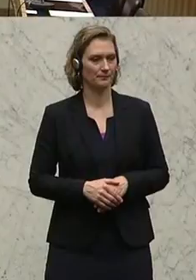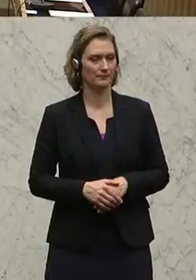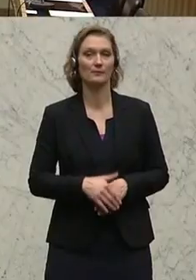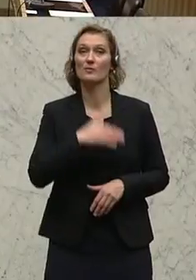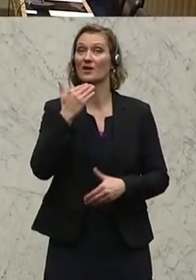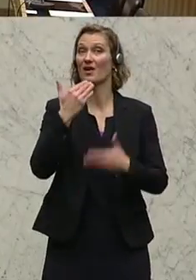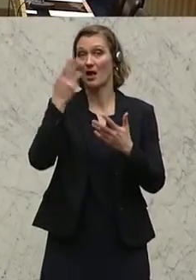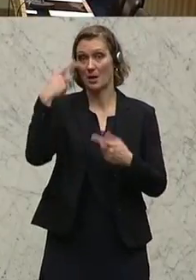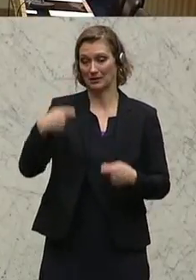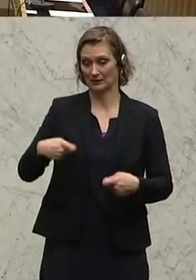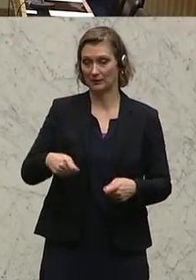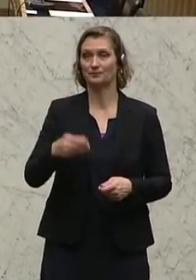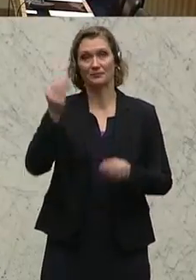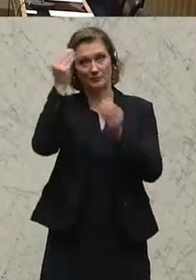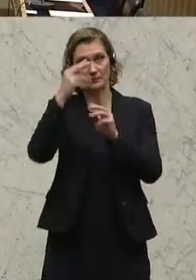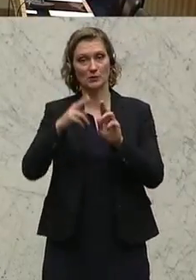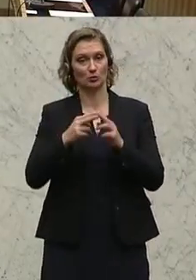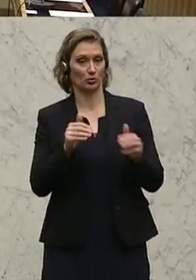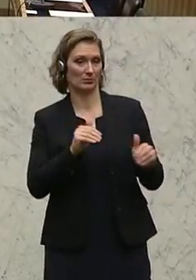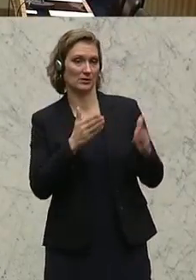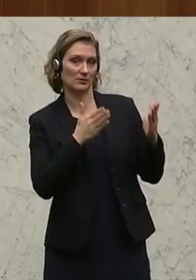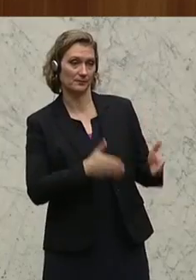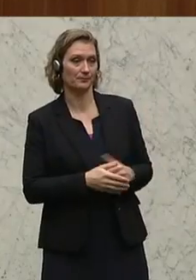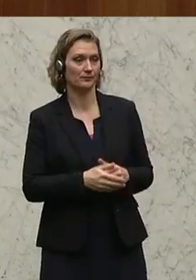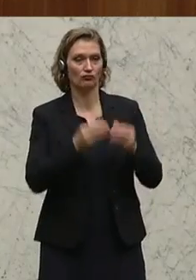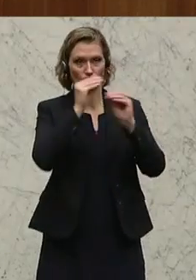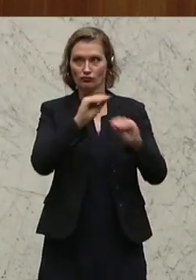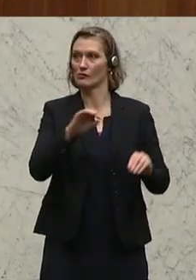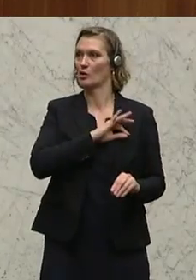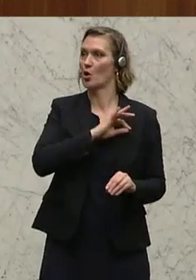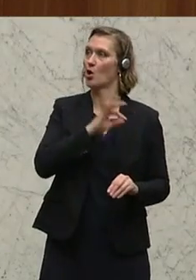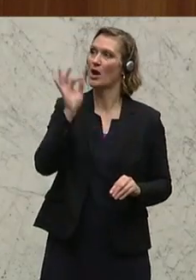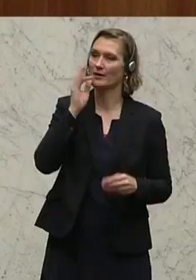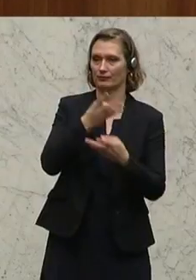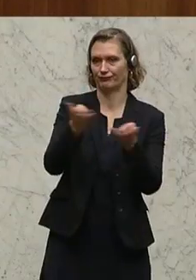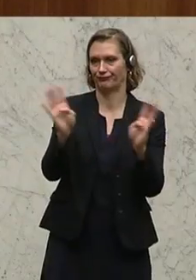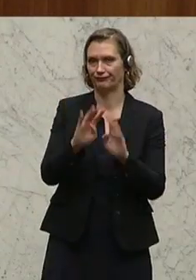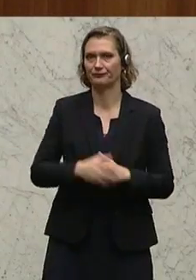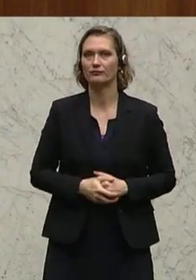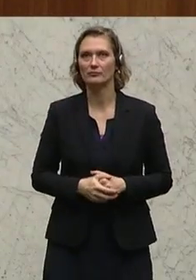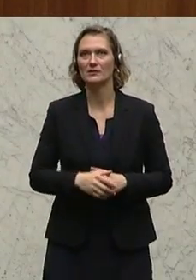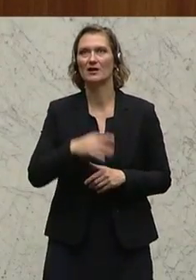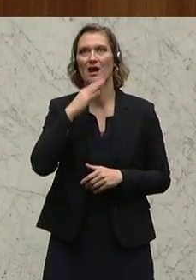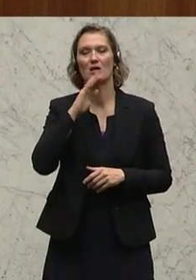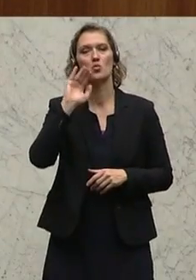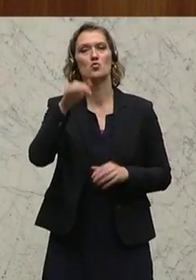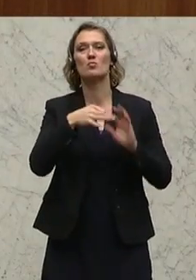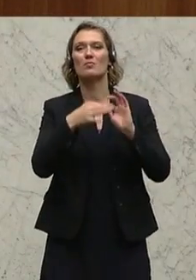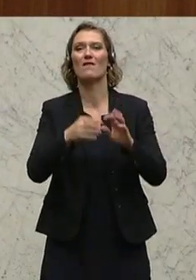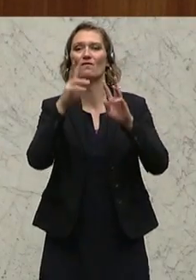Vielen Dank, Herr Präsident, sehr geehrter Herr Bundesminister, werte Kolleginnen und Kollegen. Wenn wir über das